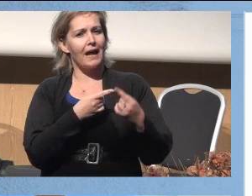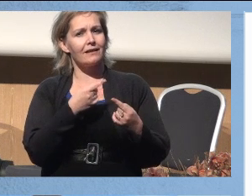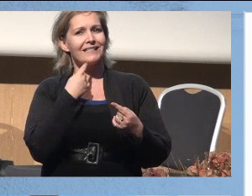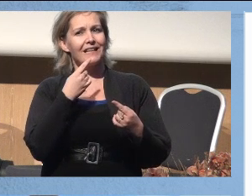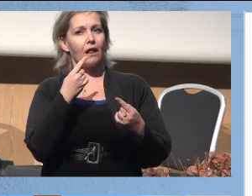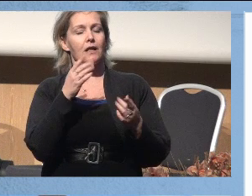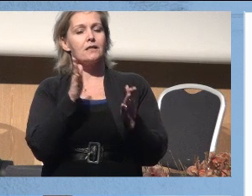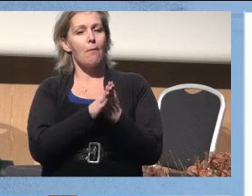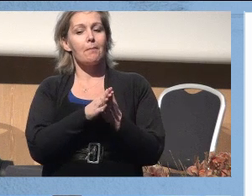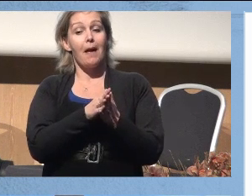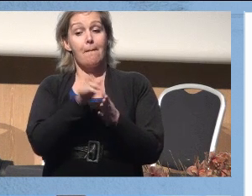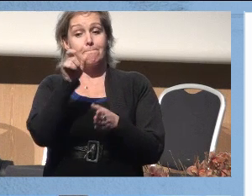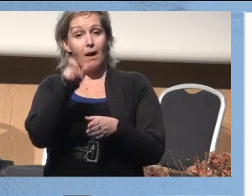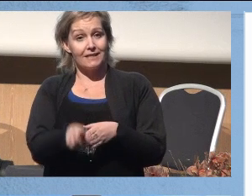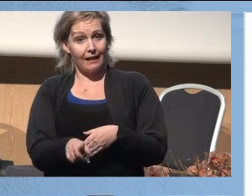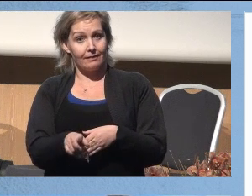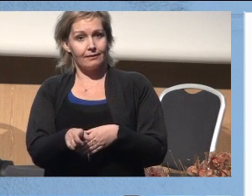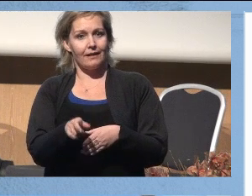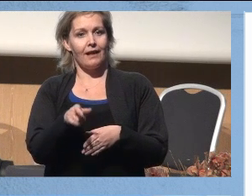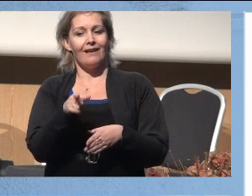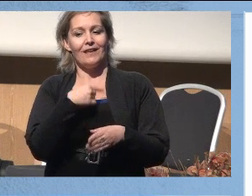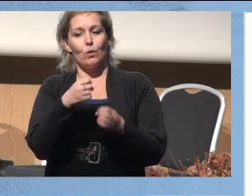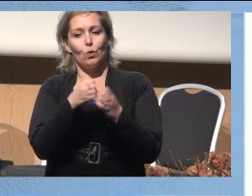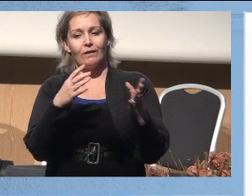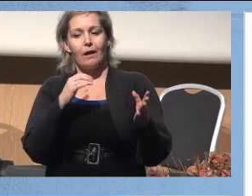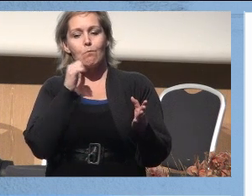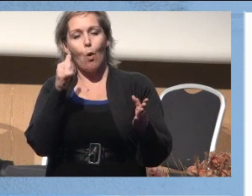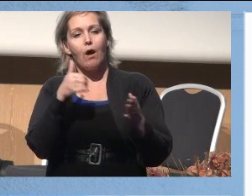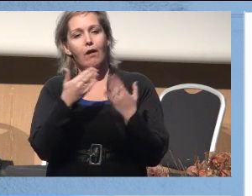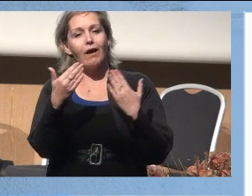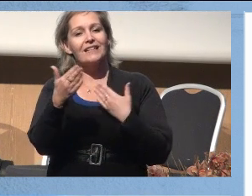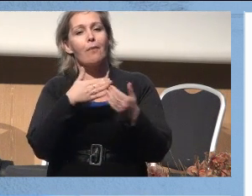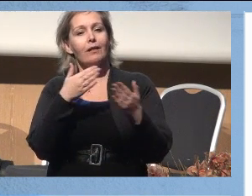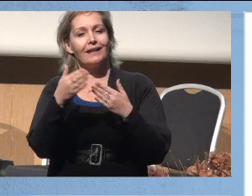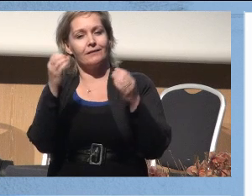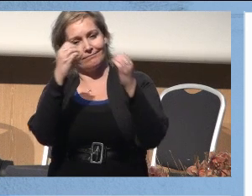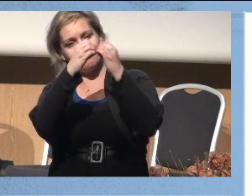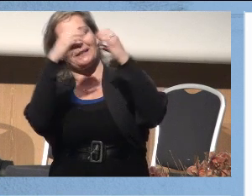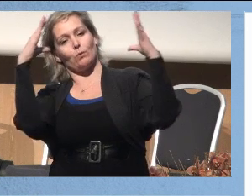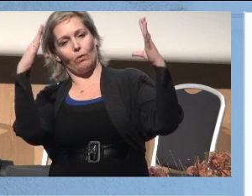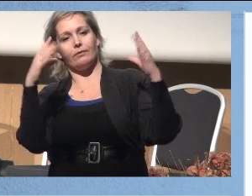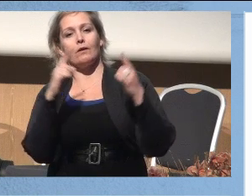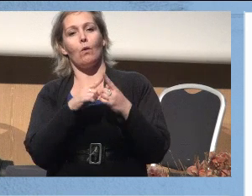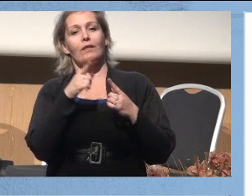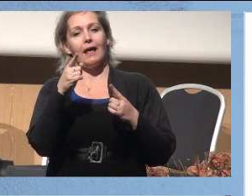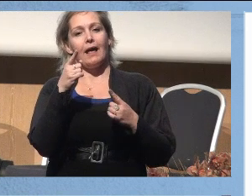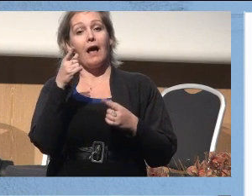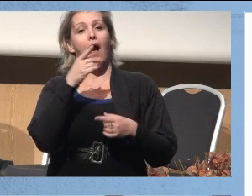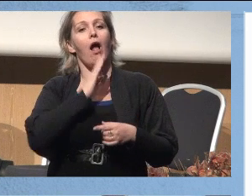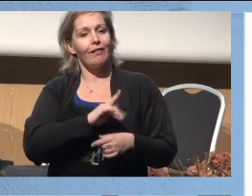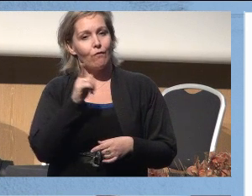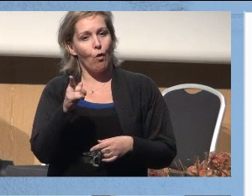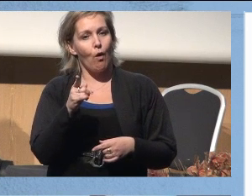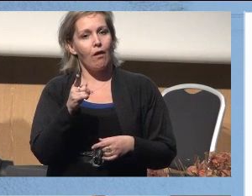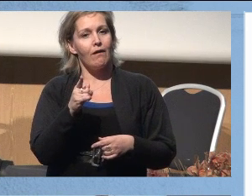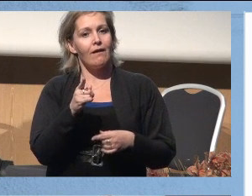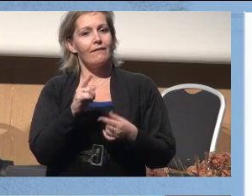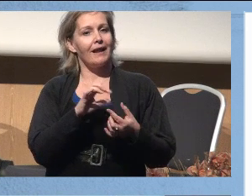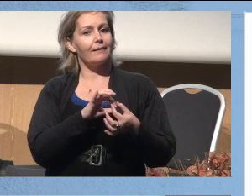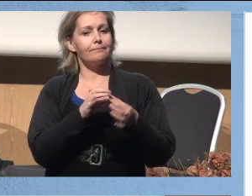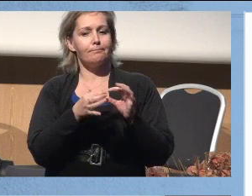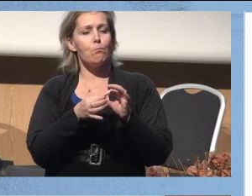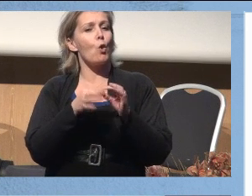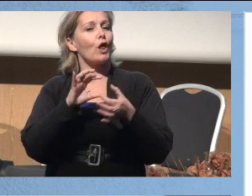sier at sammen med pasientene utvikler vi morgendagens behandling. Og det er jo ment på alvor, for det er ikke molekylær